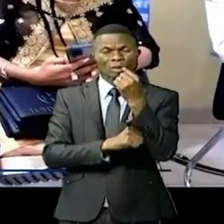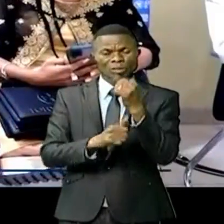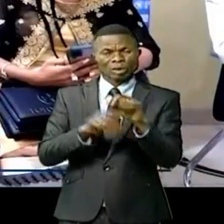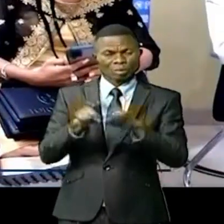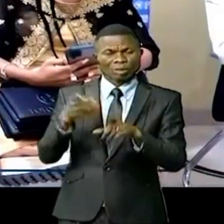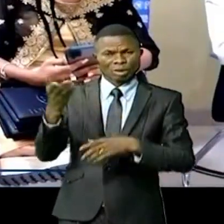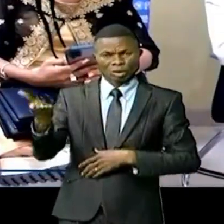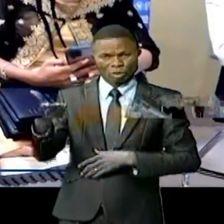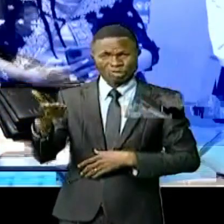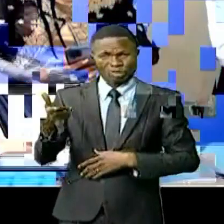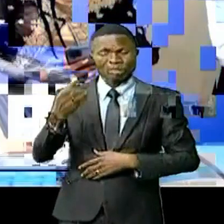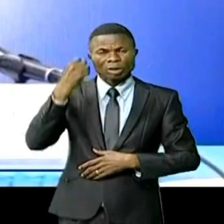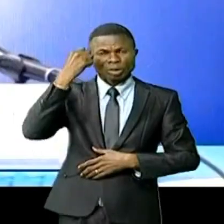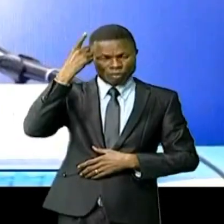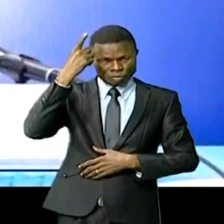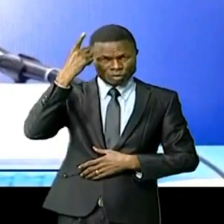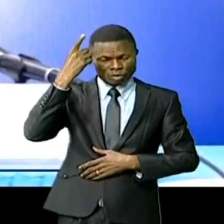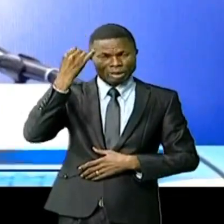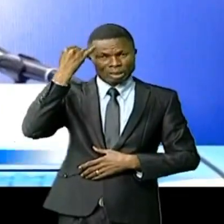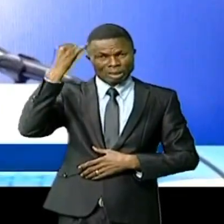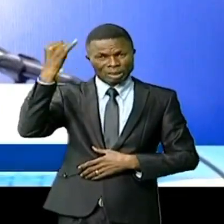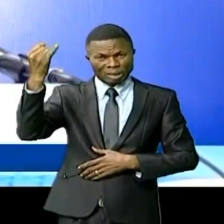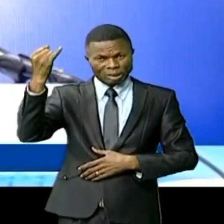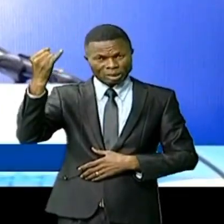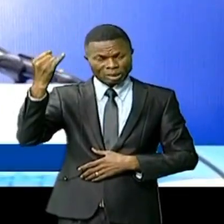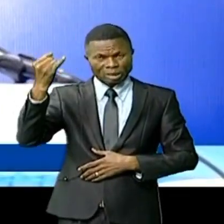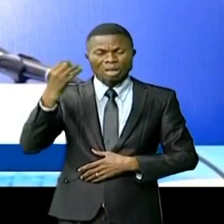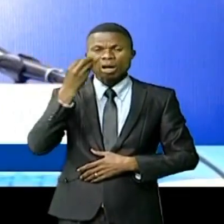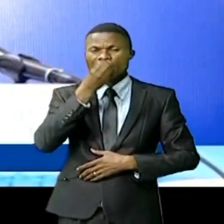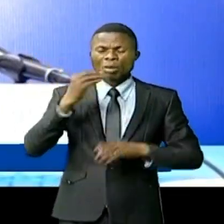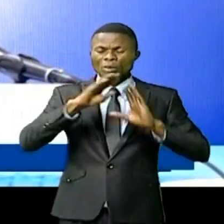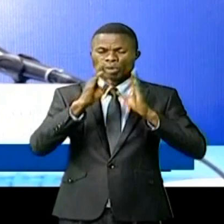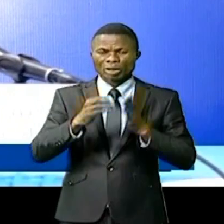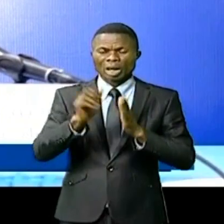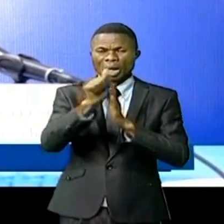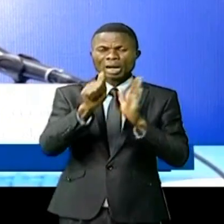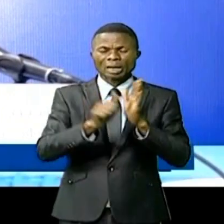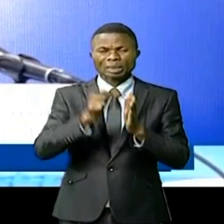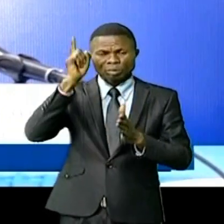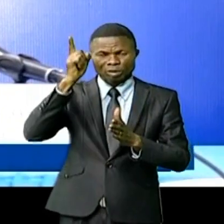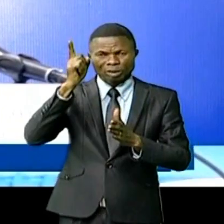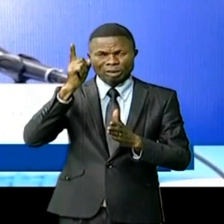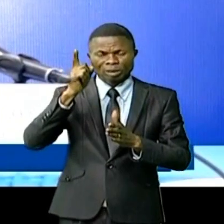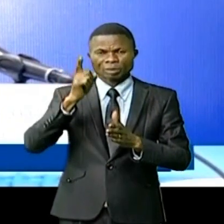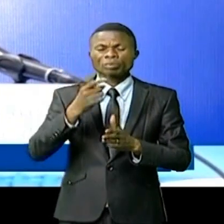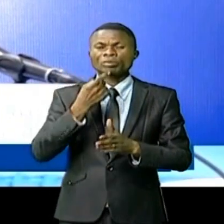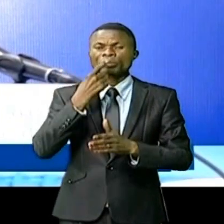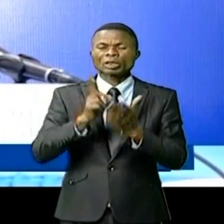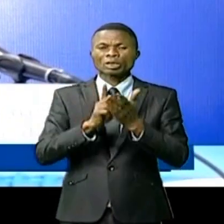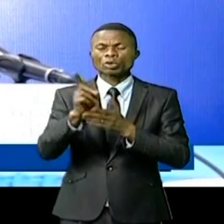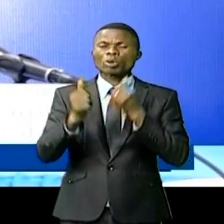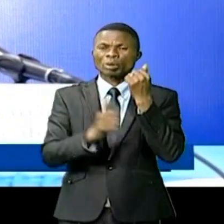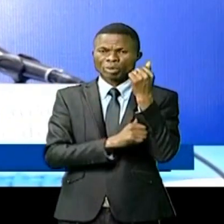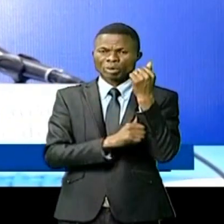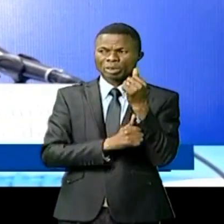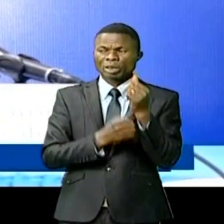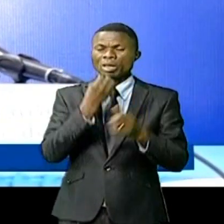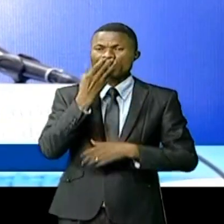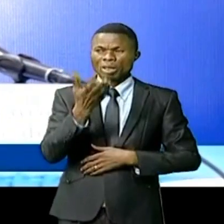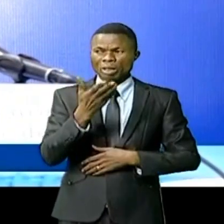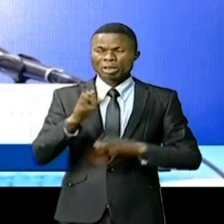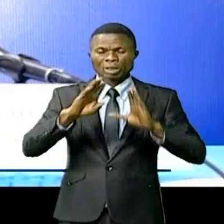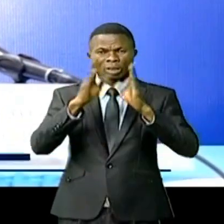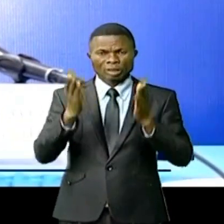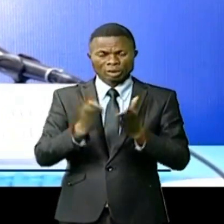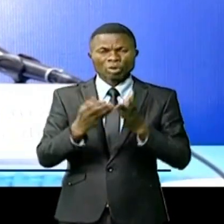c'est alors que vous comprendrez le sens de tous les mots de l'article premier de la Déclaration universelle des droits de l'homme. Je cite, « Tous